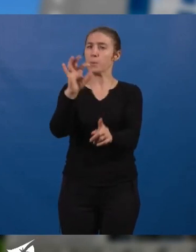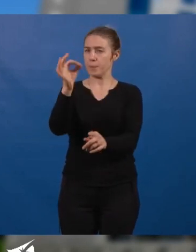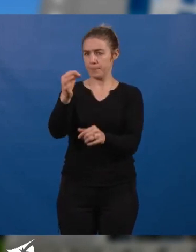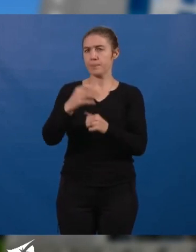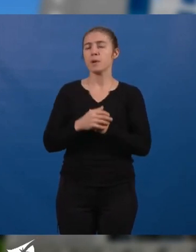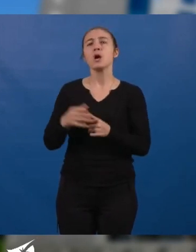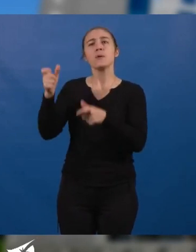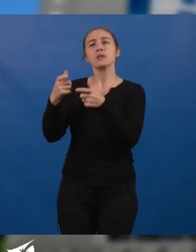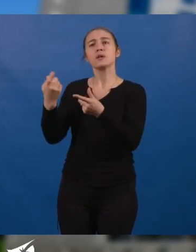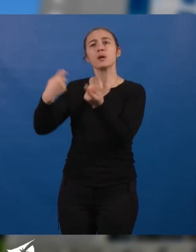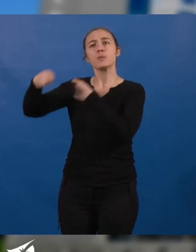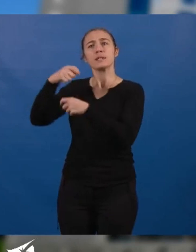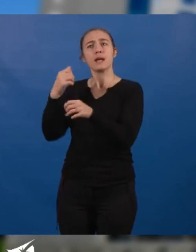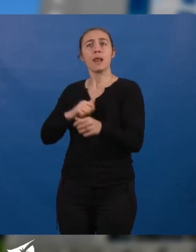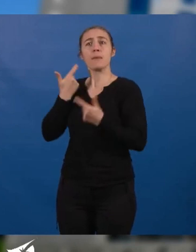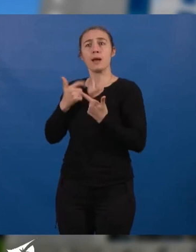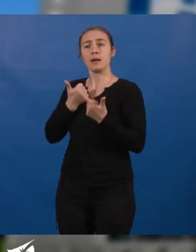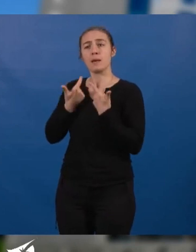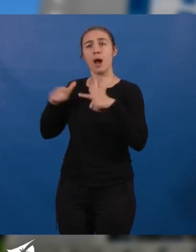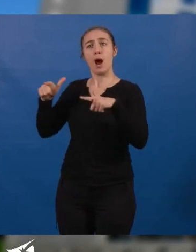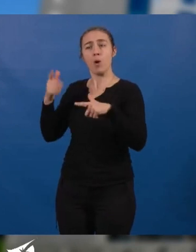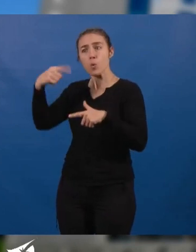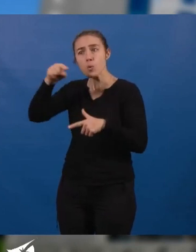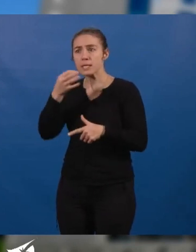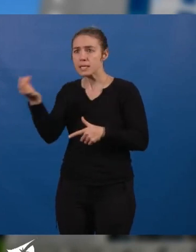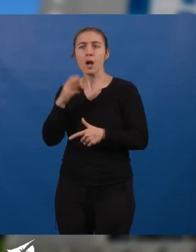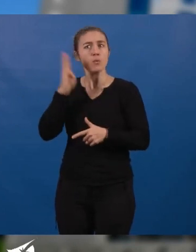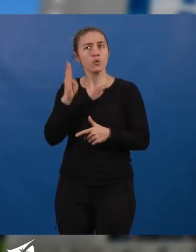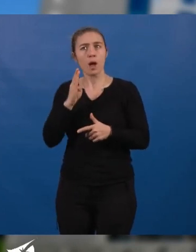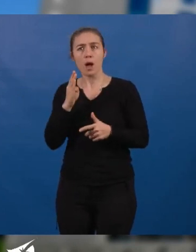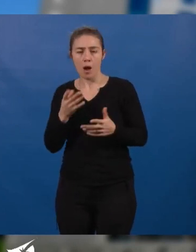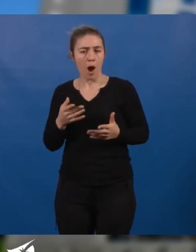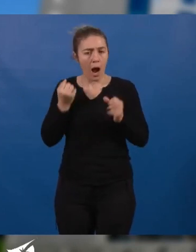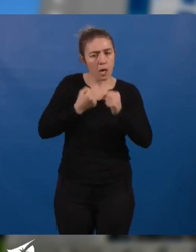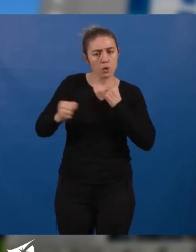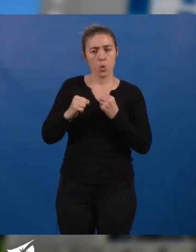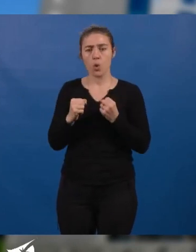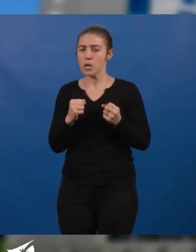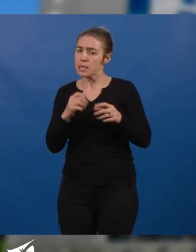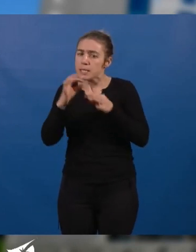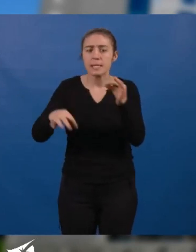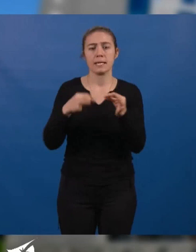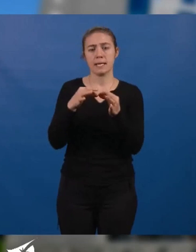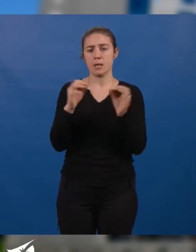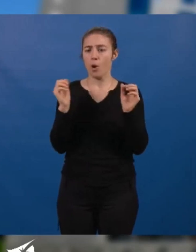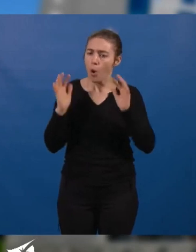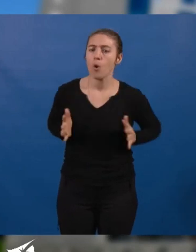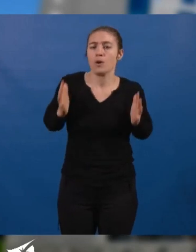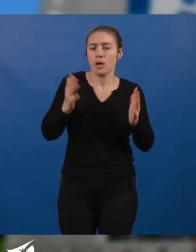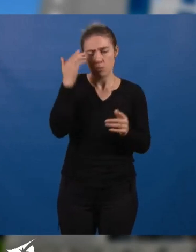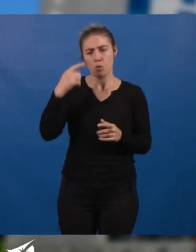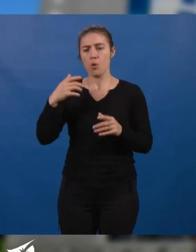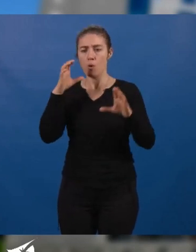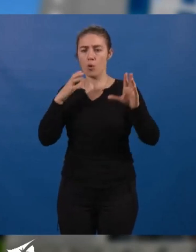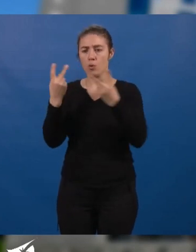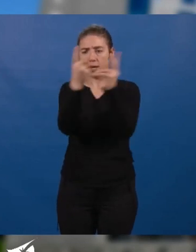économistes libéraux assument le besoin d'une action contracyclique des collectivités, justement dans les moments de